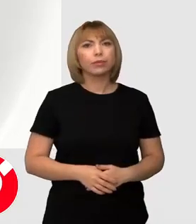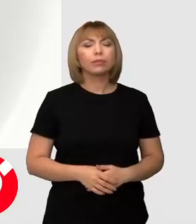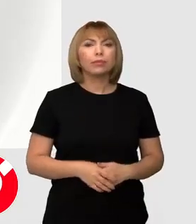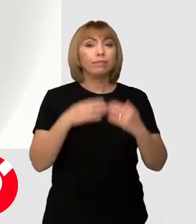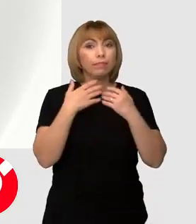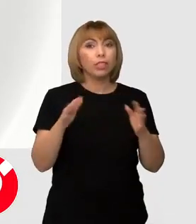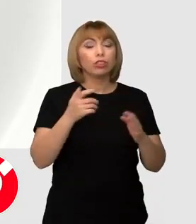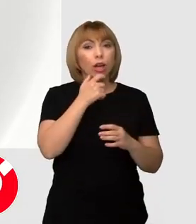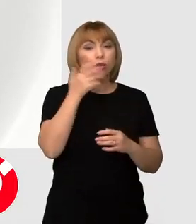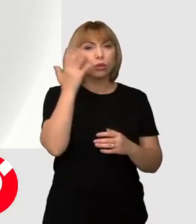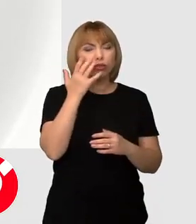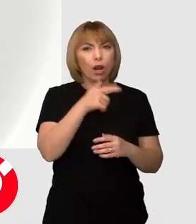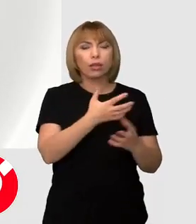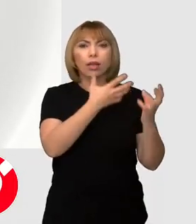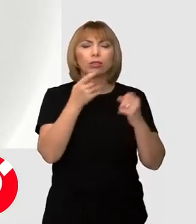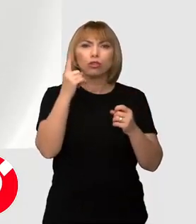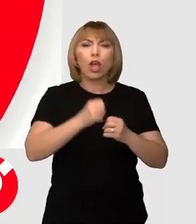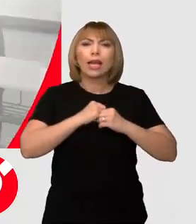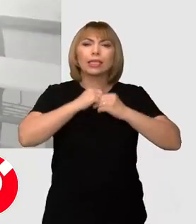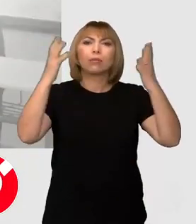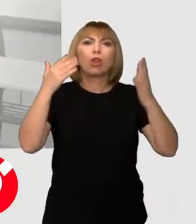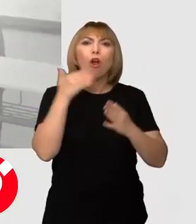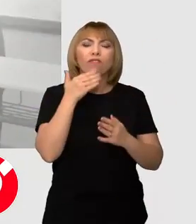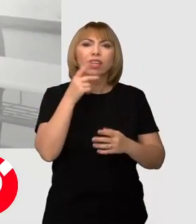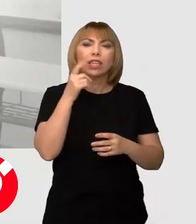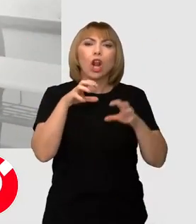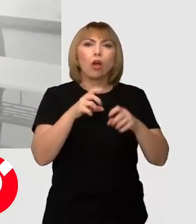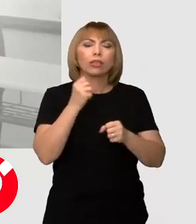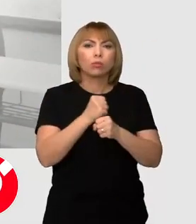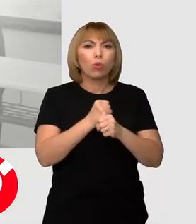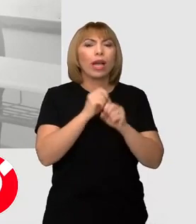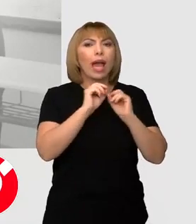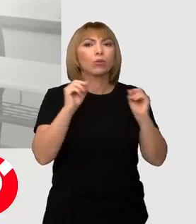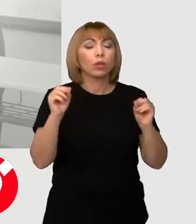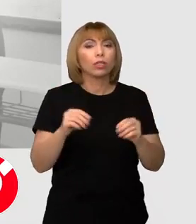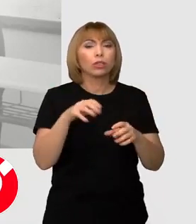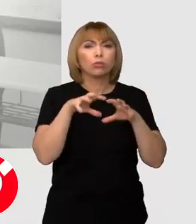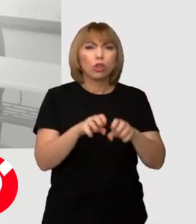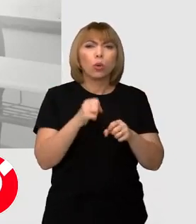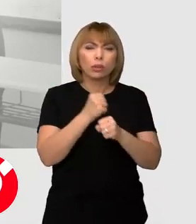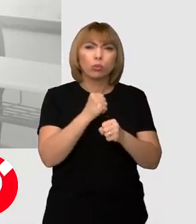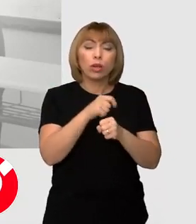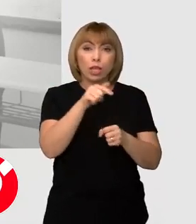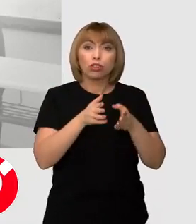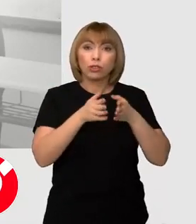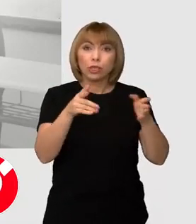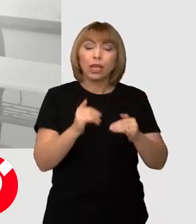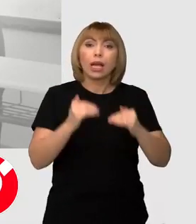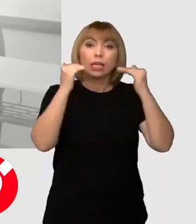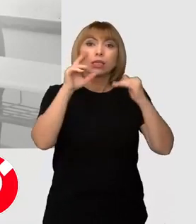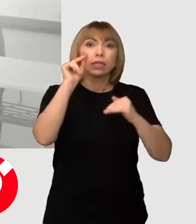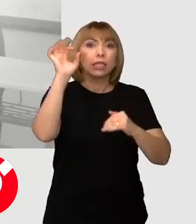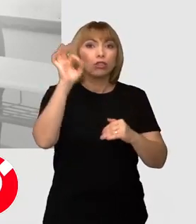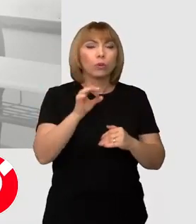Începerea anului școlar a adus și o explozie a ofertei de locuri de muncă în educație. Volumul joburilor din acest sector a crescut cu 30